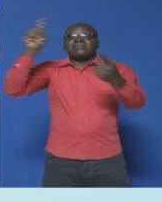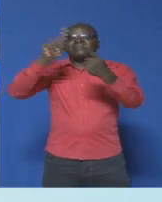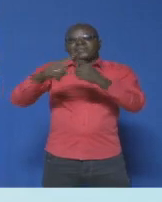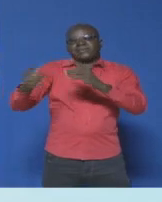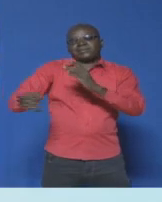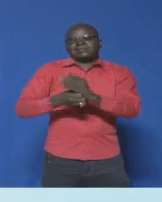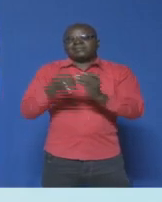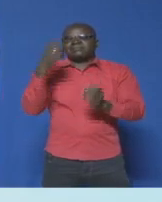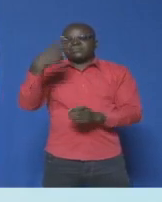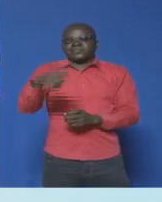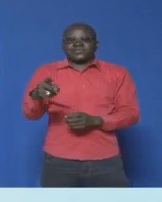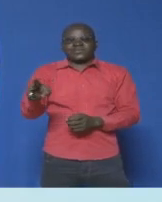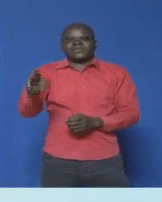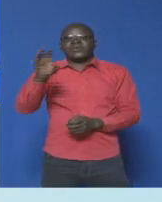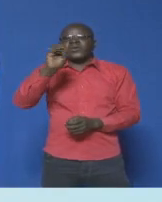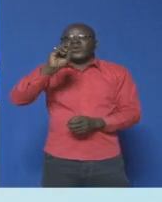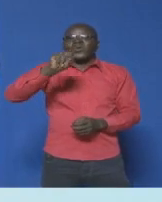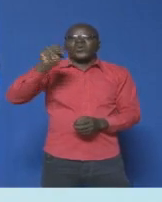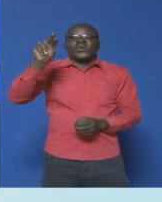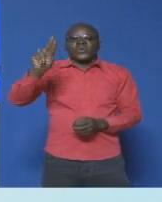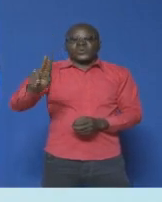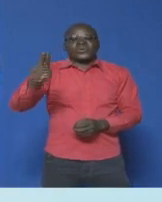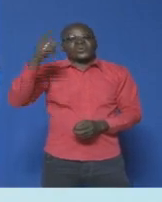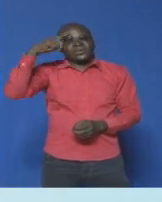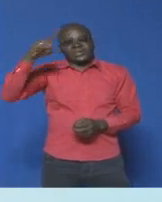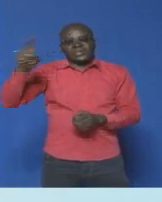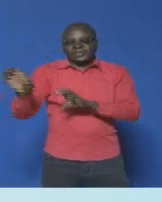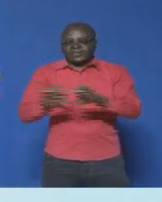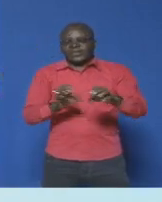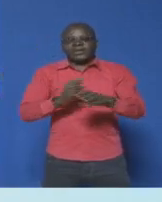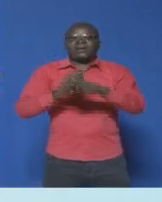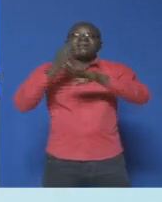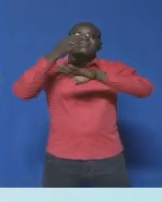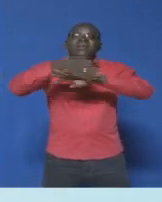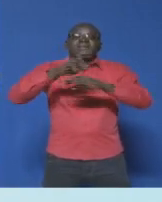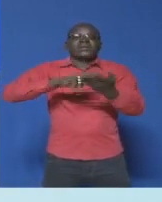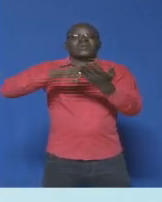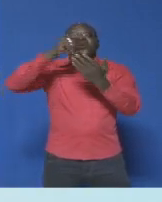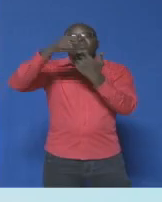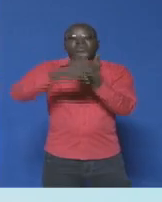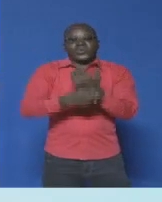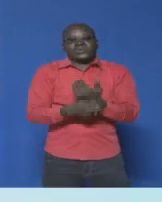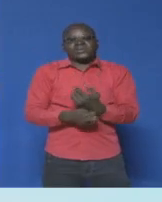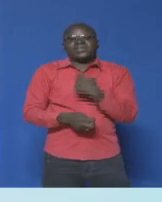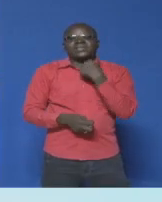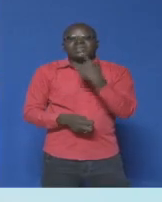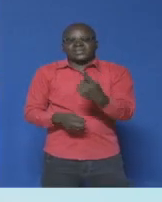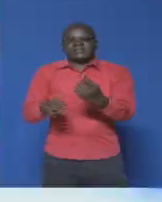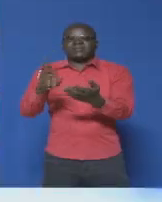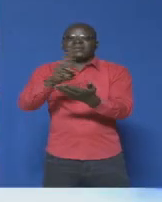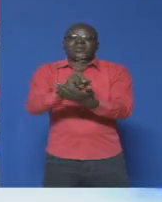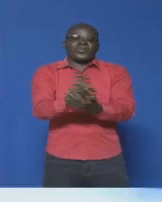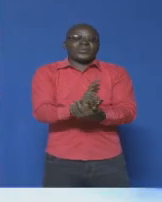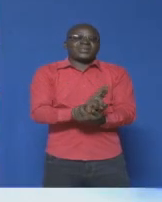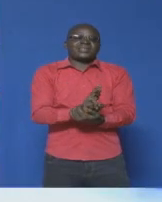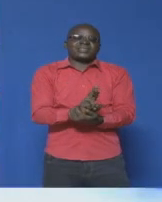de l'ONU Environnement qui se réalise à travers ce projet que nous précise Sié Dilarégnien et Maxime Zongou.